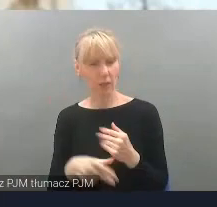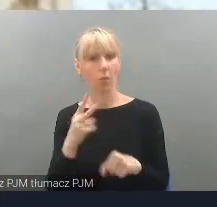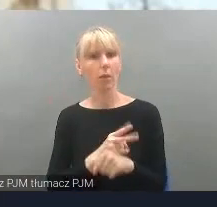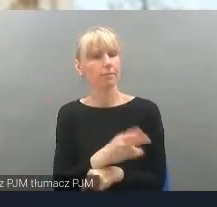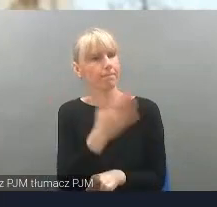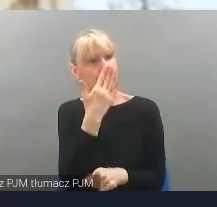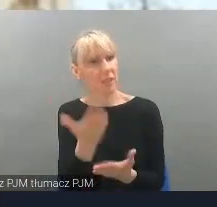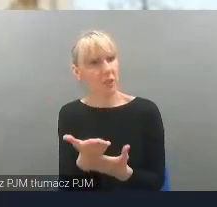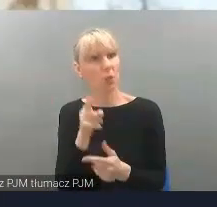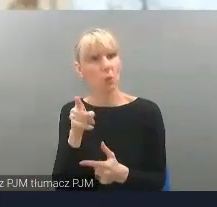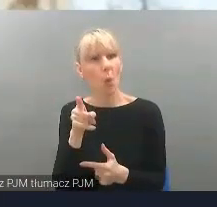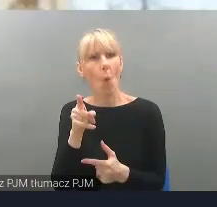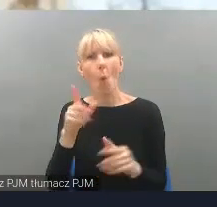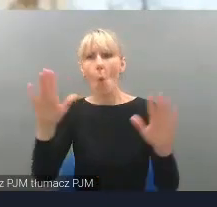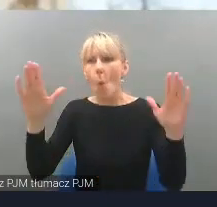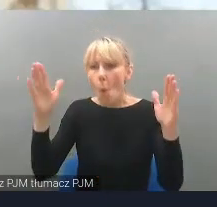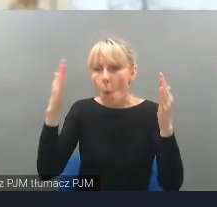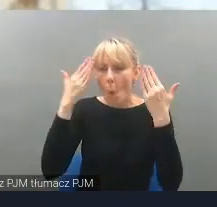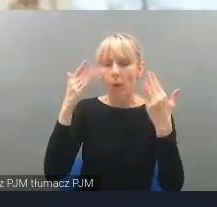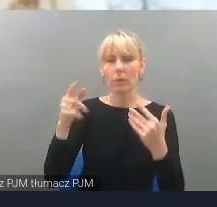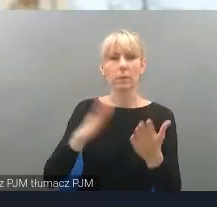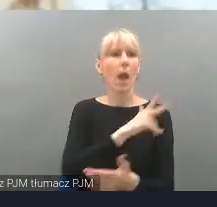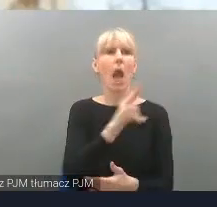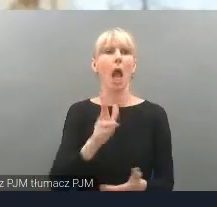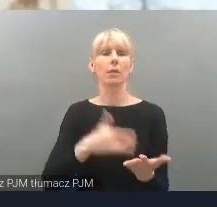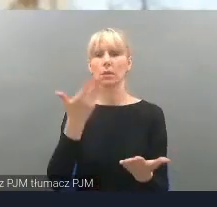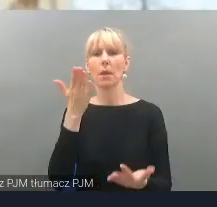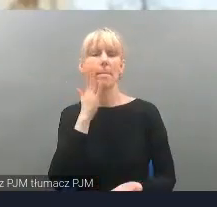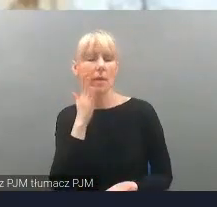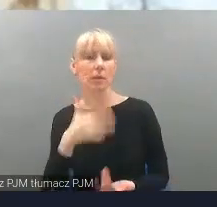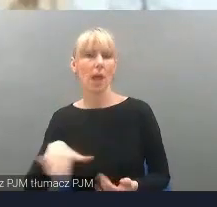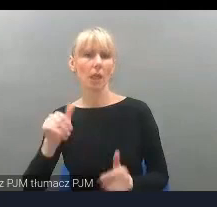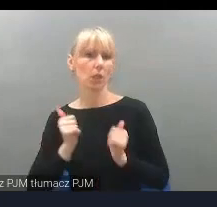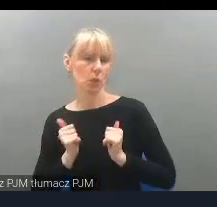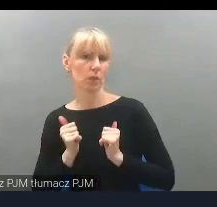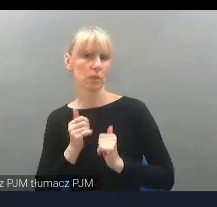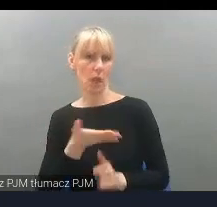miastem tolerancyjnym, w którym każdy mieszkaniec, ale też każdy turysta czuje się dobrze.